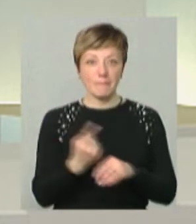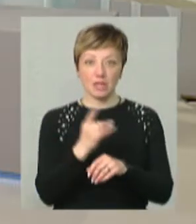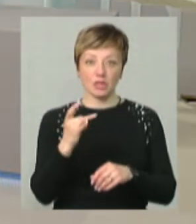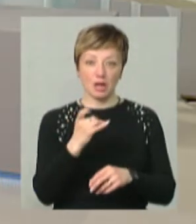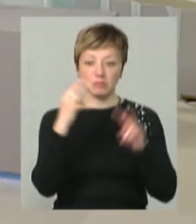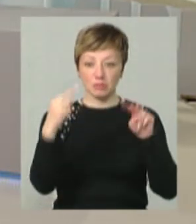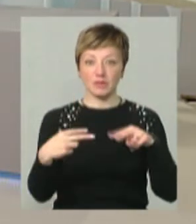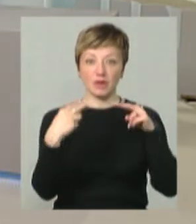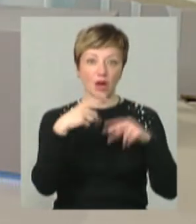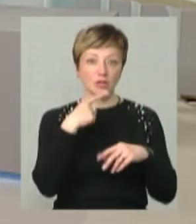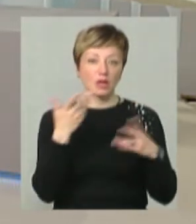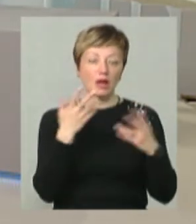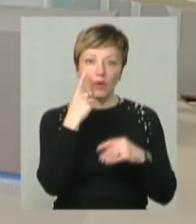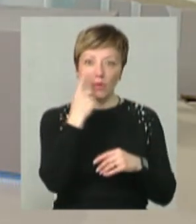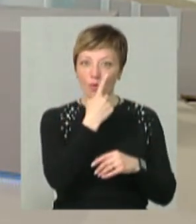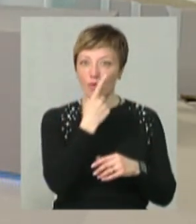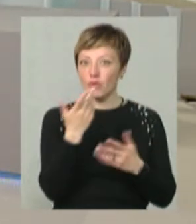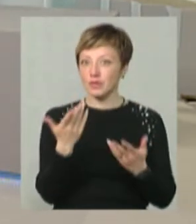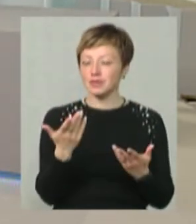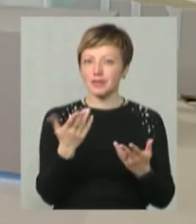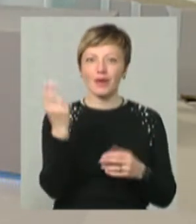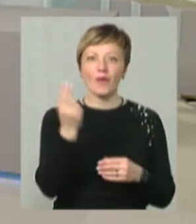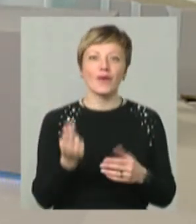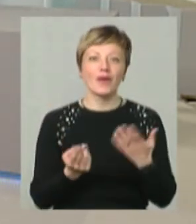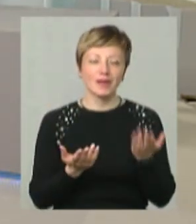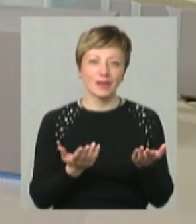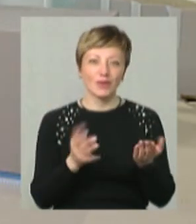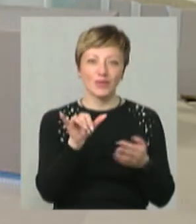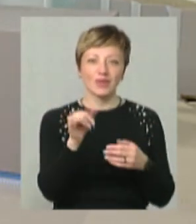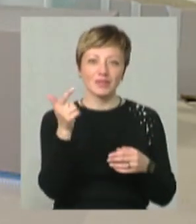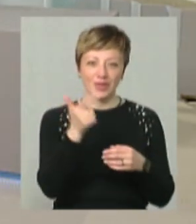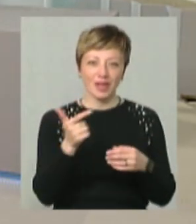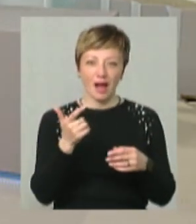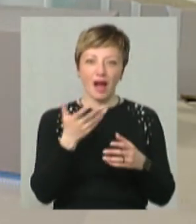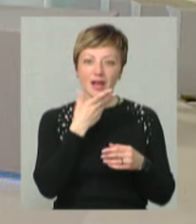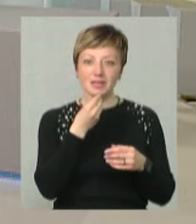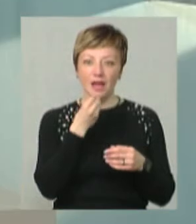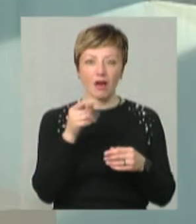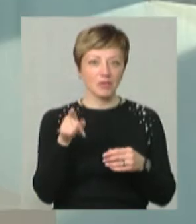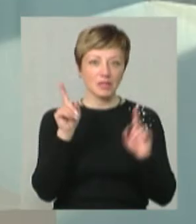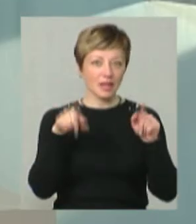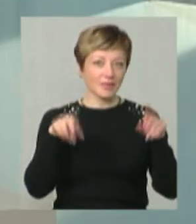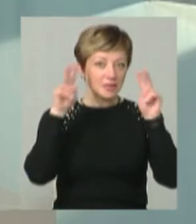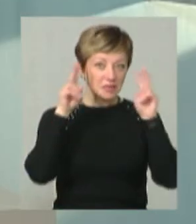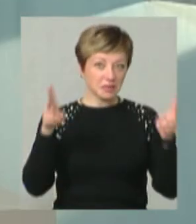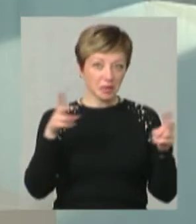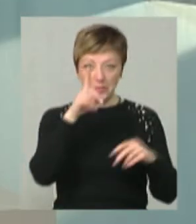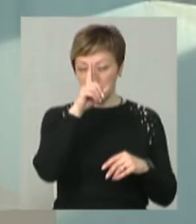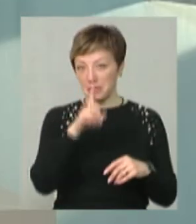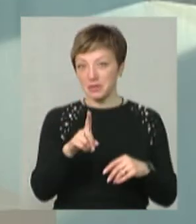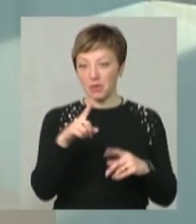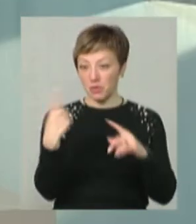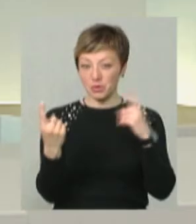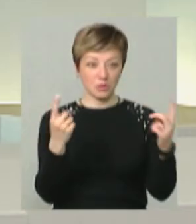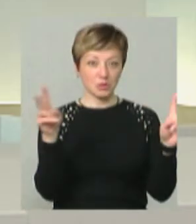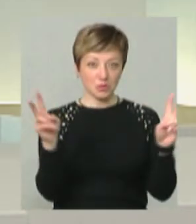в зрачок подивилися, кажу, які очі перед цим, який кольор очей, от у вас голубий красивий. А вони навіть не знають, вони місяць